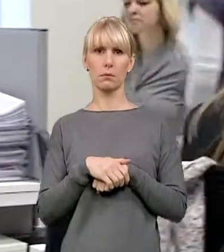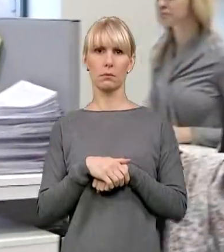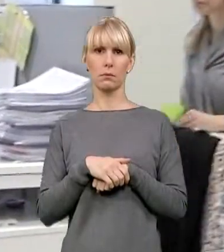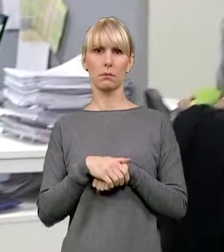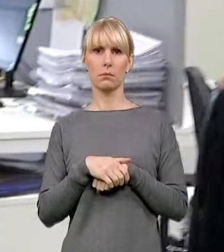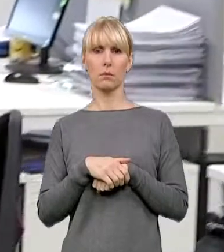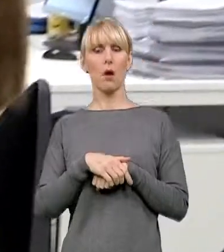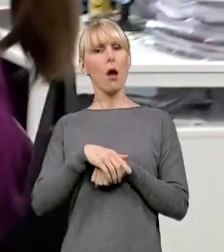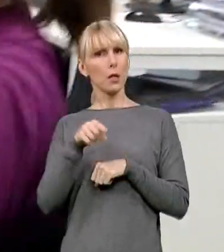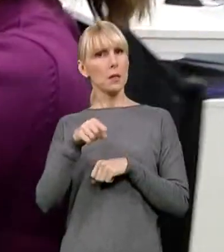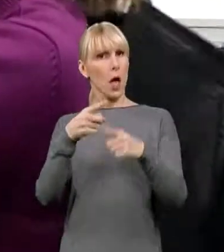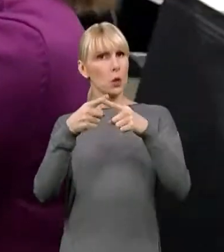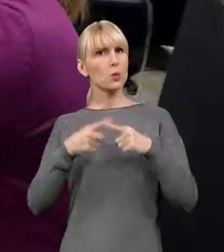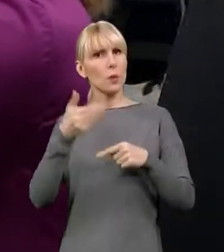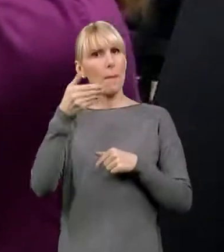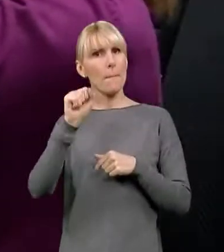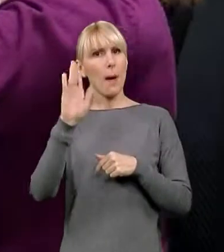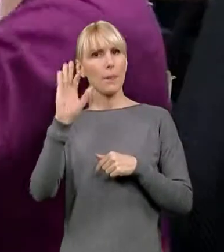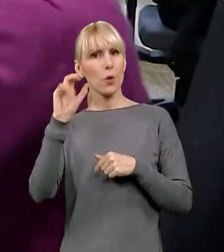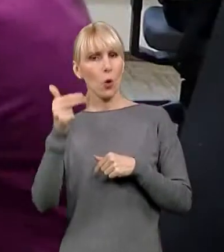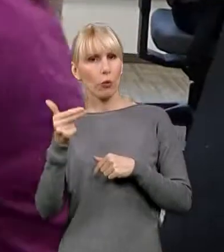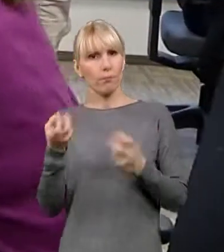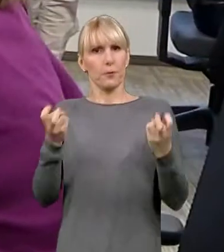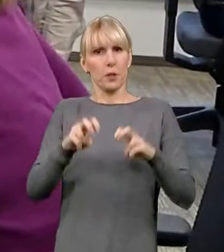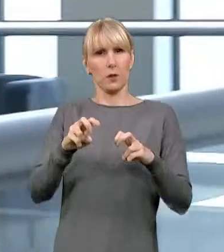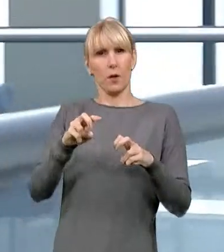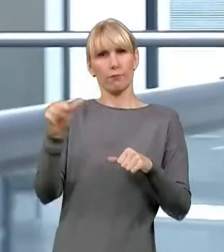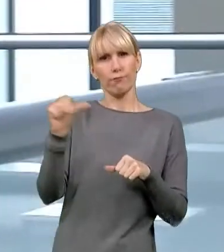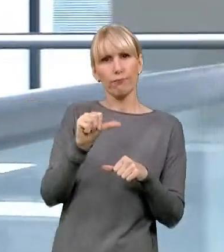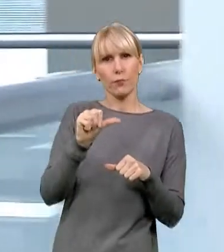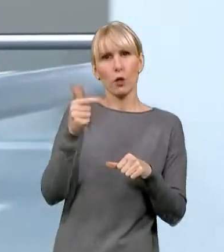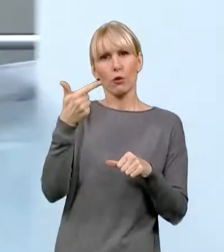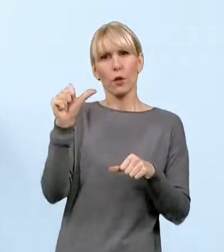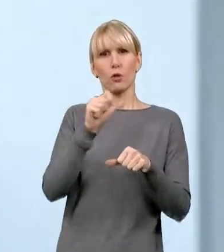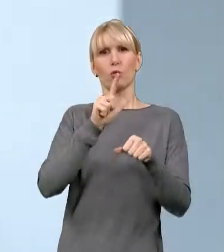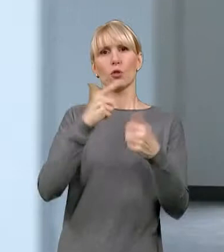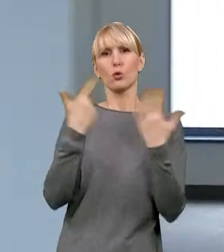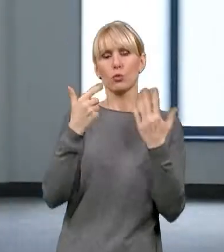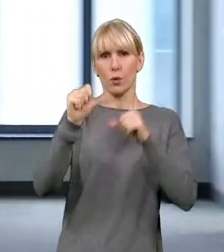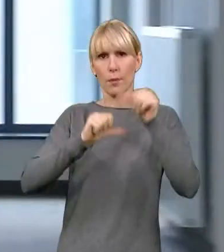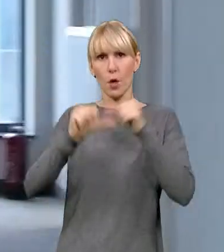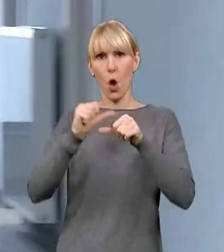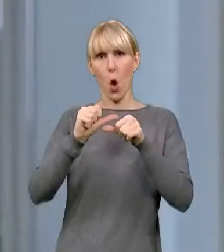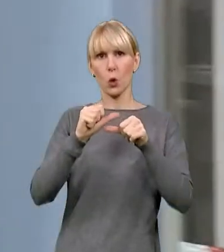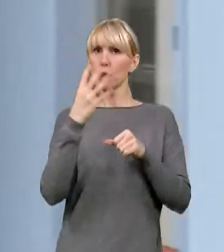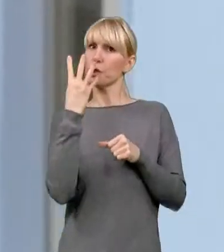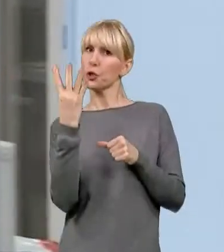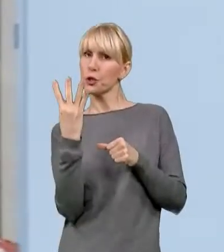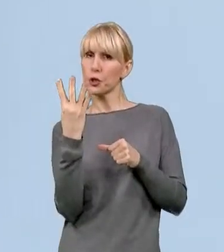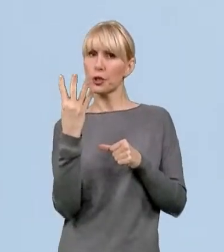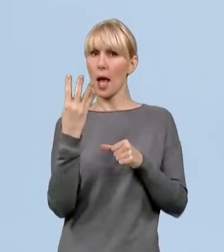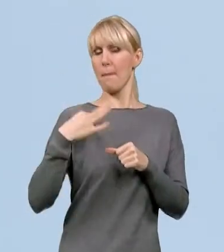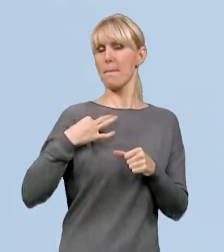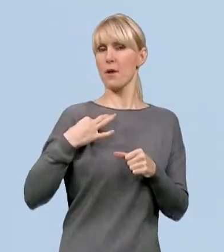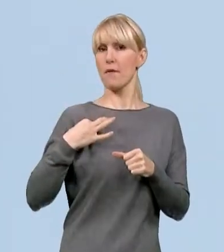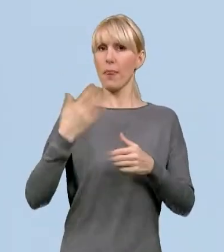Spółka Mabion powstała w 2007 roku. Została założona przez cztery prywatne polskie firmy farmaceutyczne